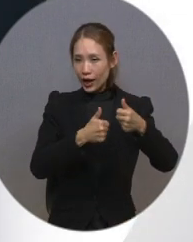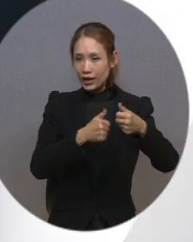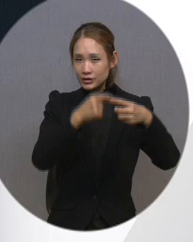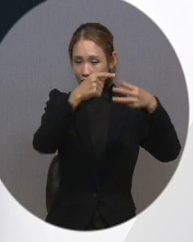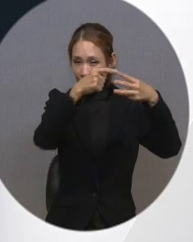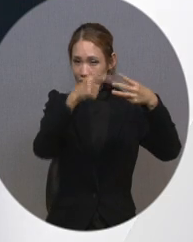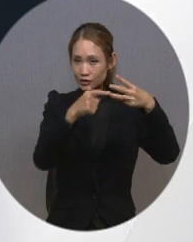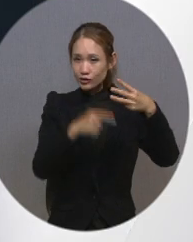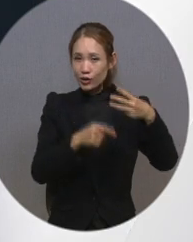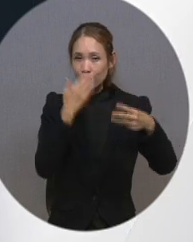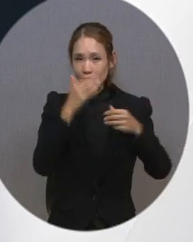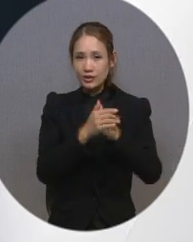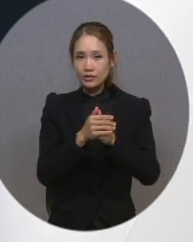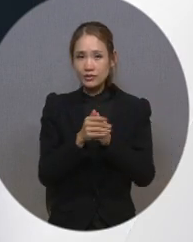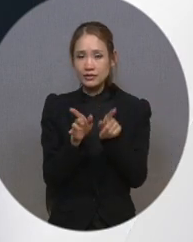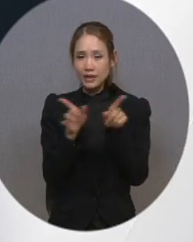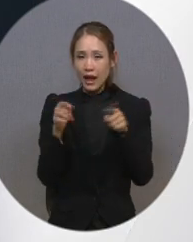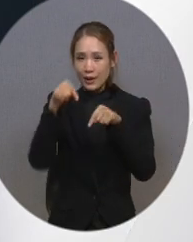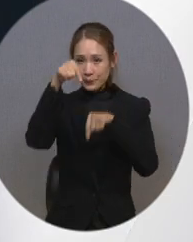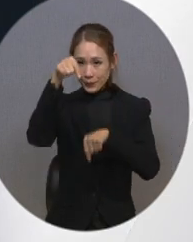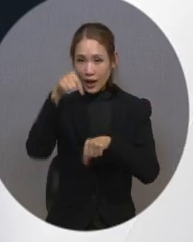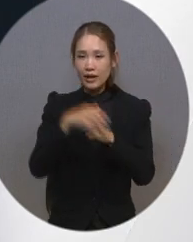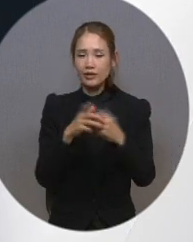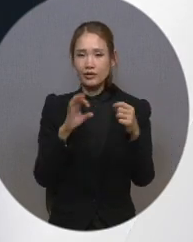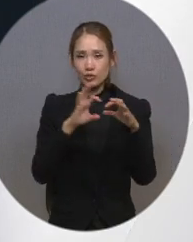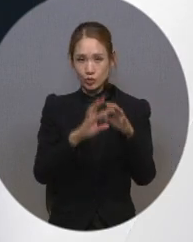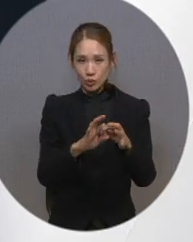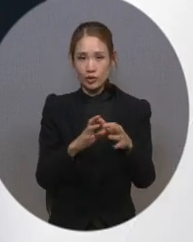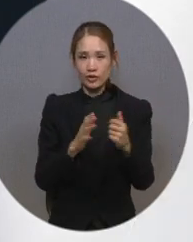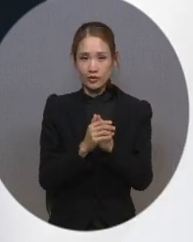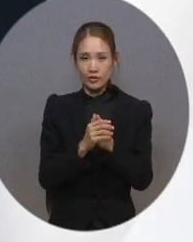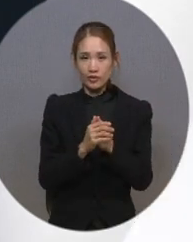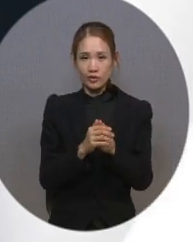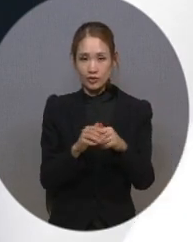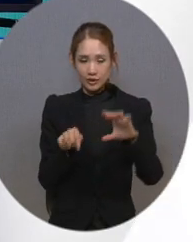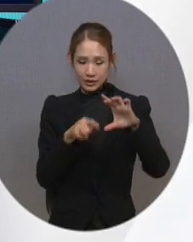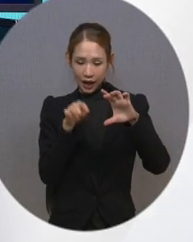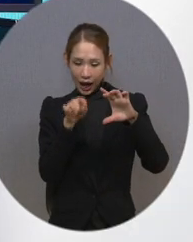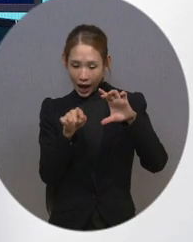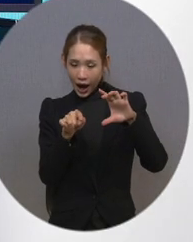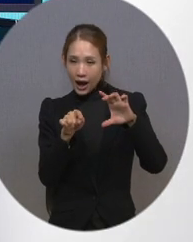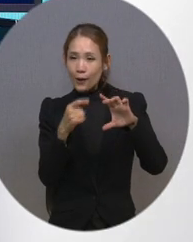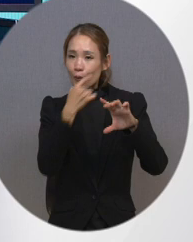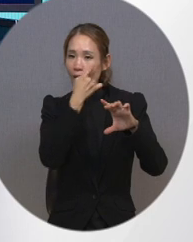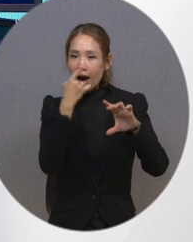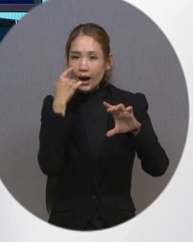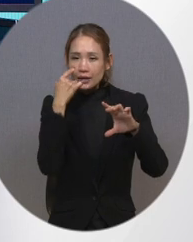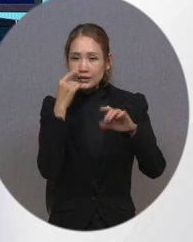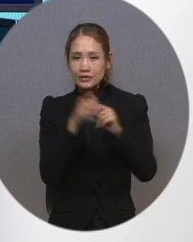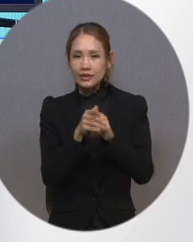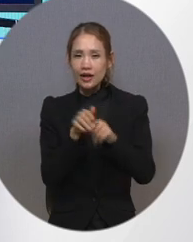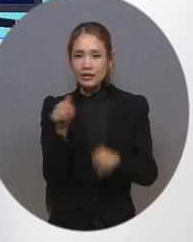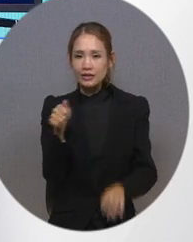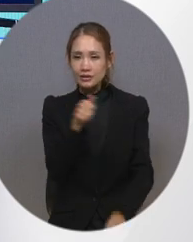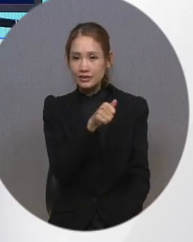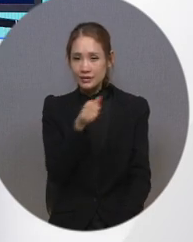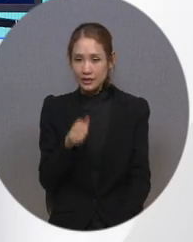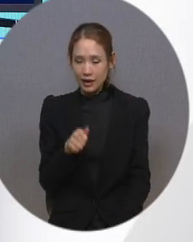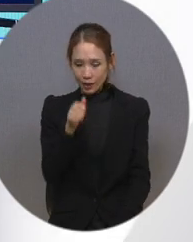리모컨의 상하 좌우 화살표 버튼과 그 사이에 위치한 확인 버튼을 통해 이동 및 선택이 가능합니다.